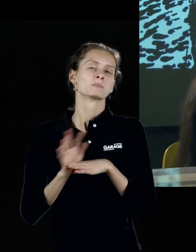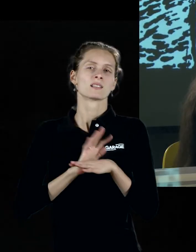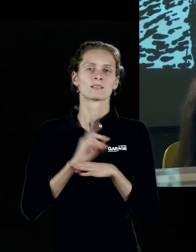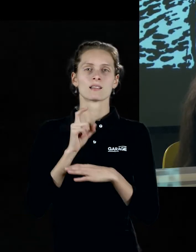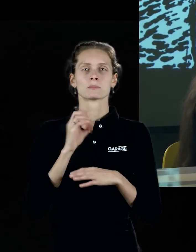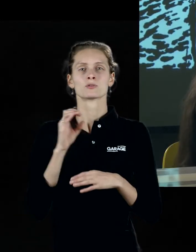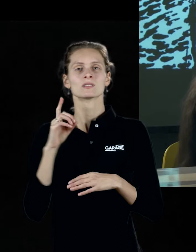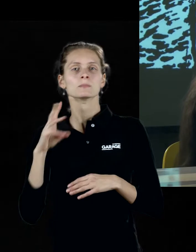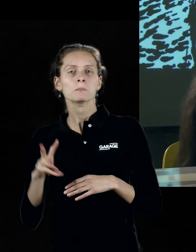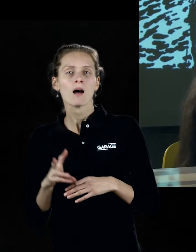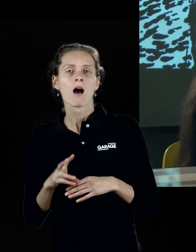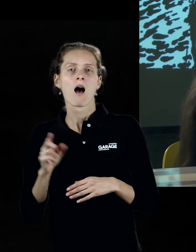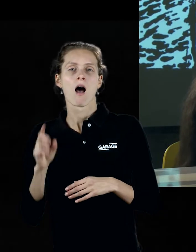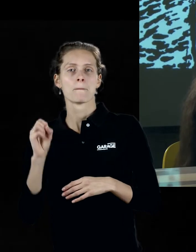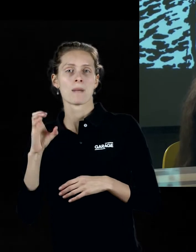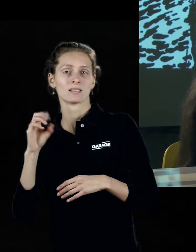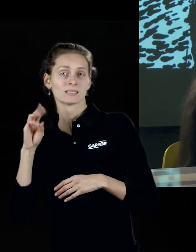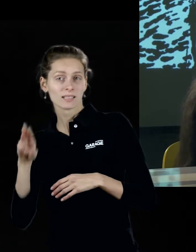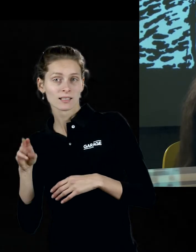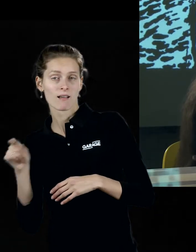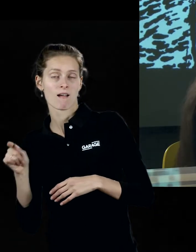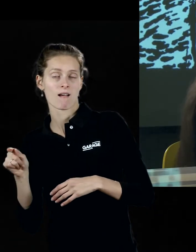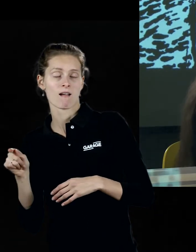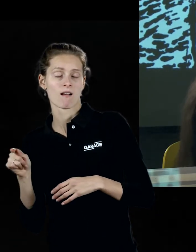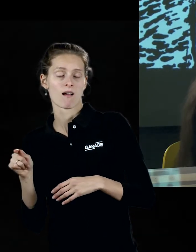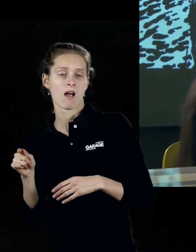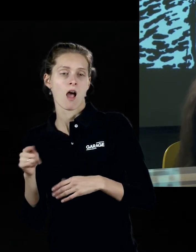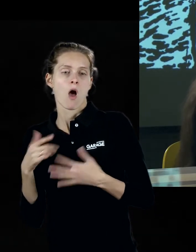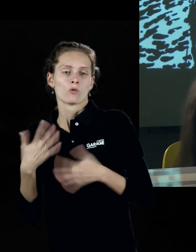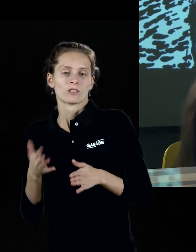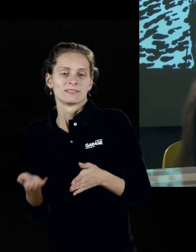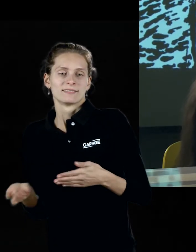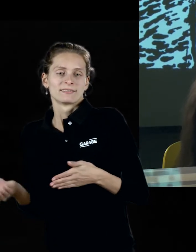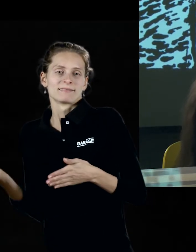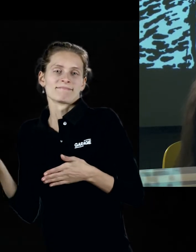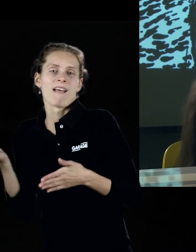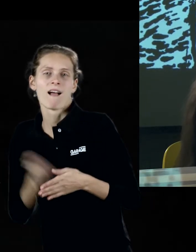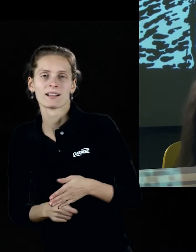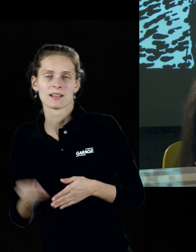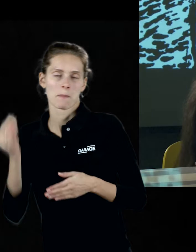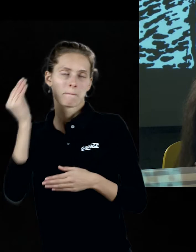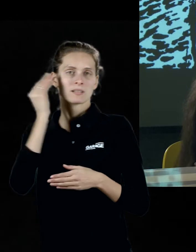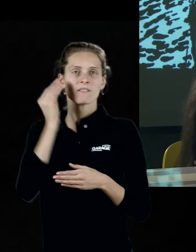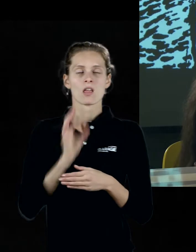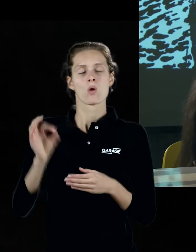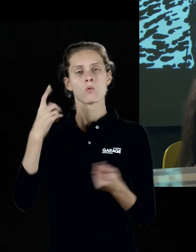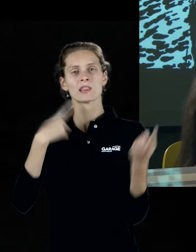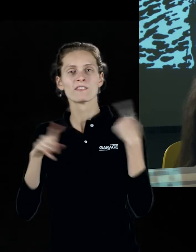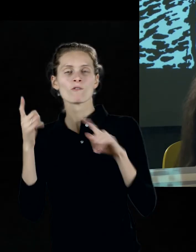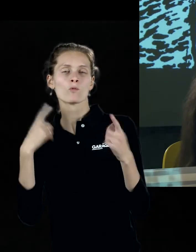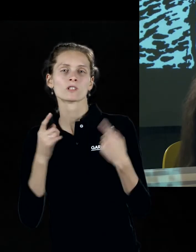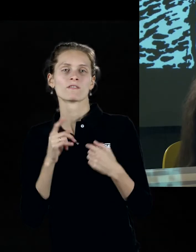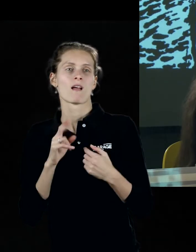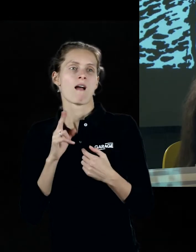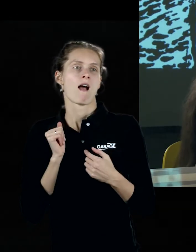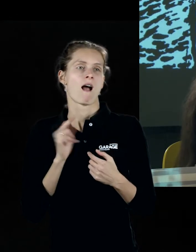экспрессионизма, то Баски был художником, последним представителем, который закрыл абстрактный экспрессионизм, закрыл представление о